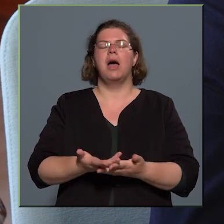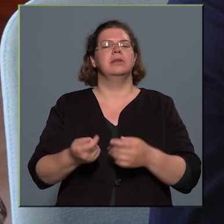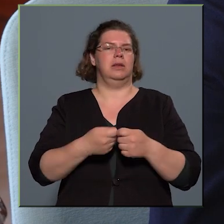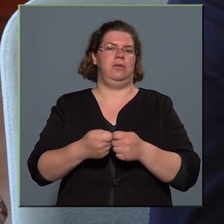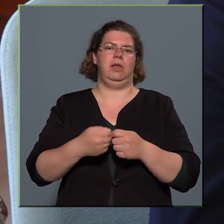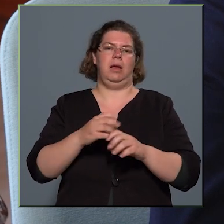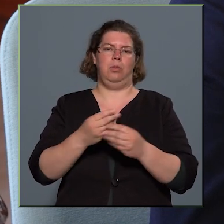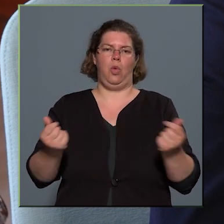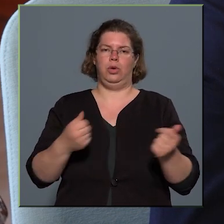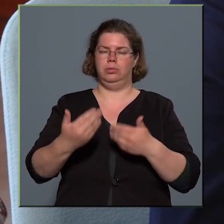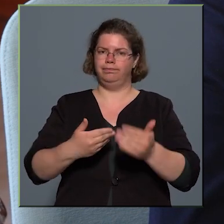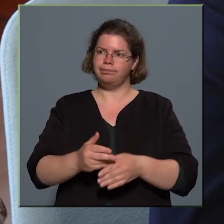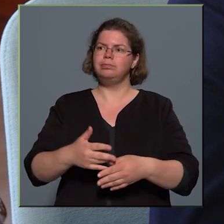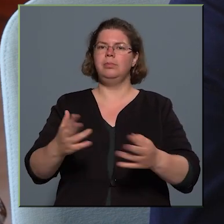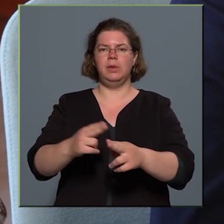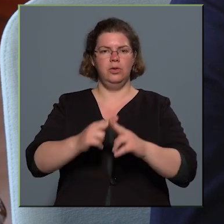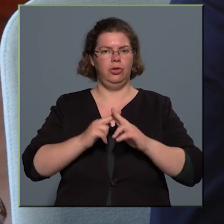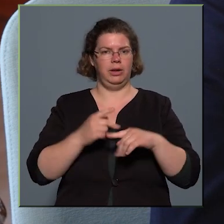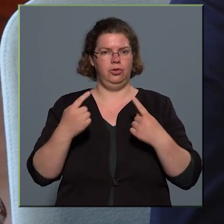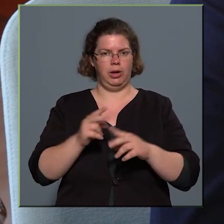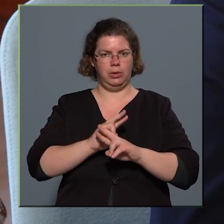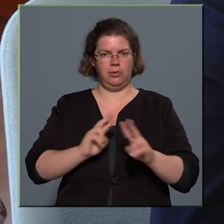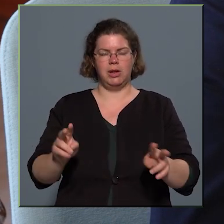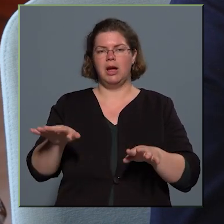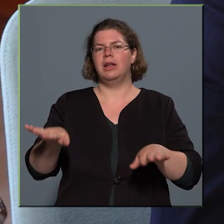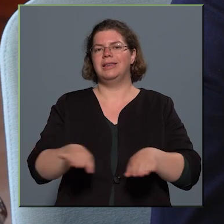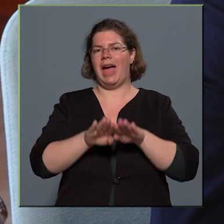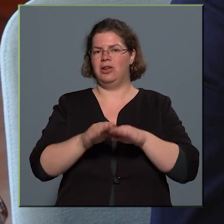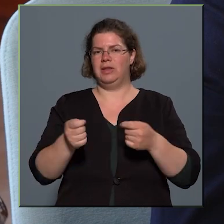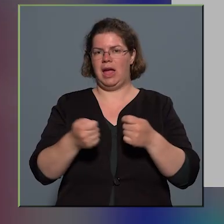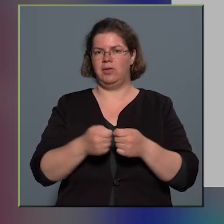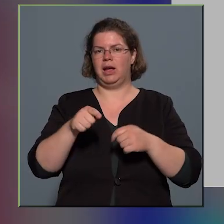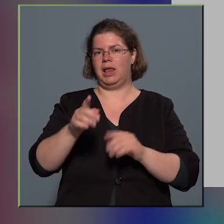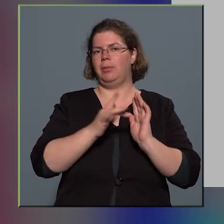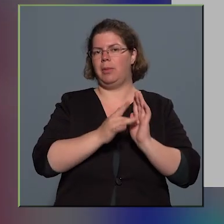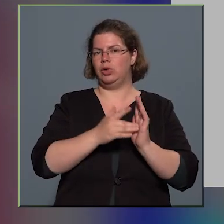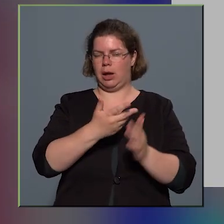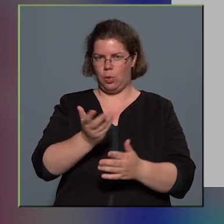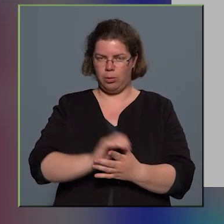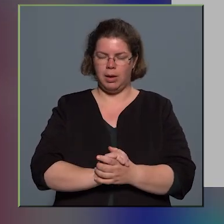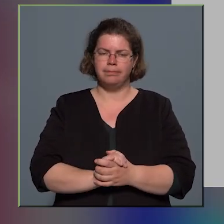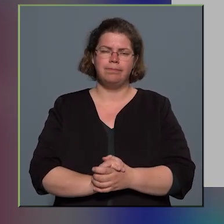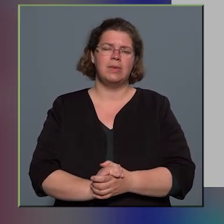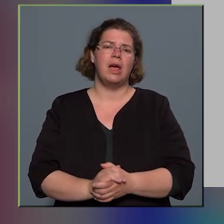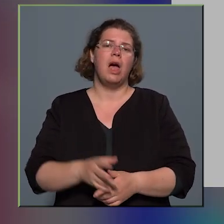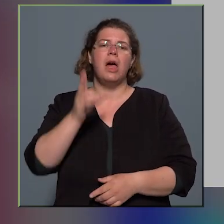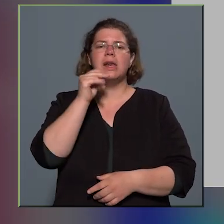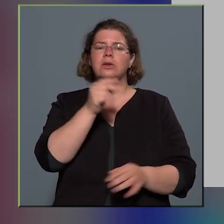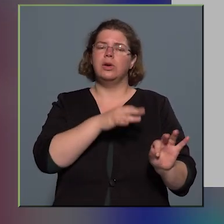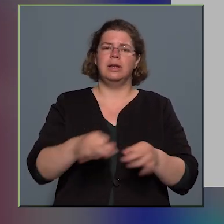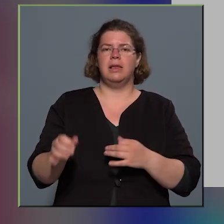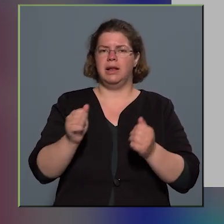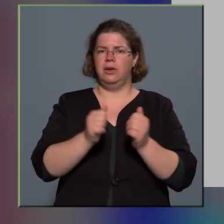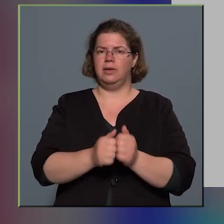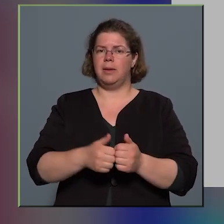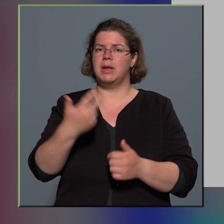végre, és óriási segítségünkre vannak a társszervek ezekben a mutatókban. A rendőri intézkedések száma meghaladta, a